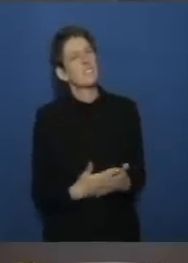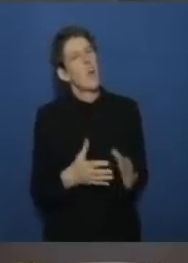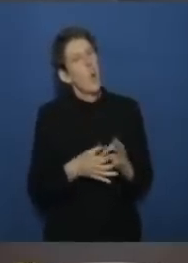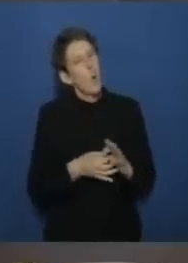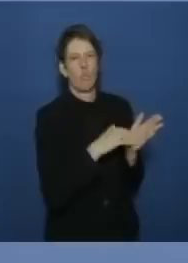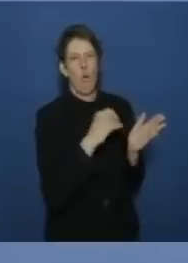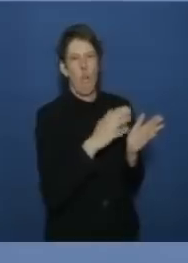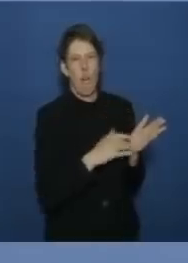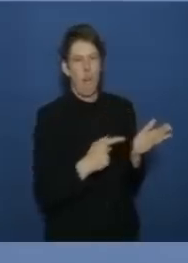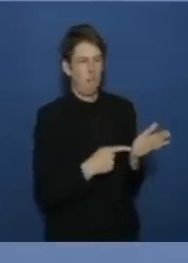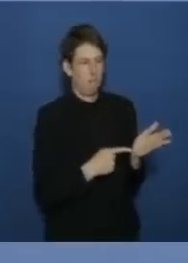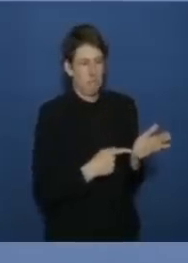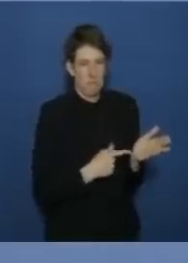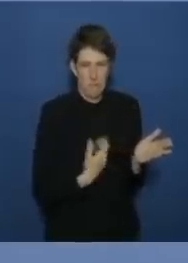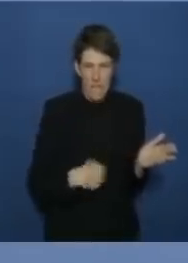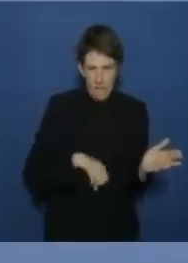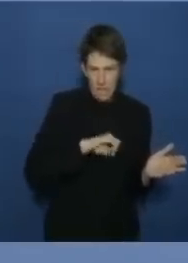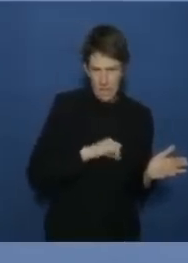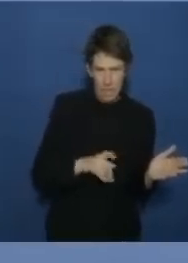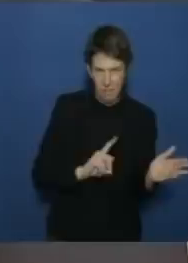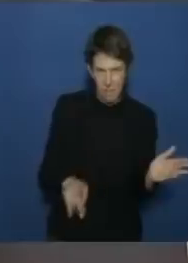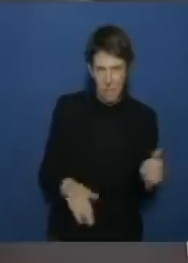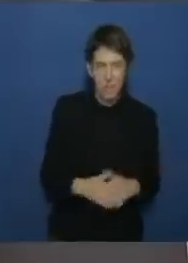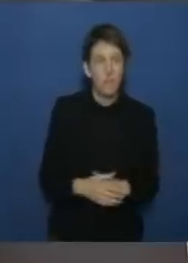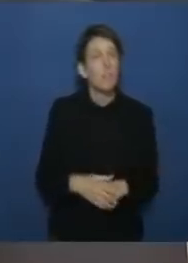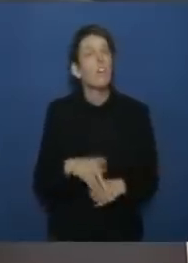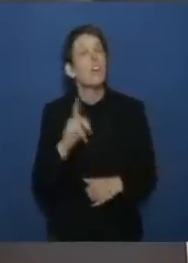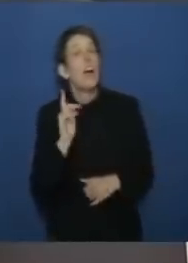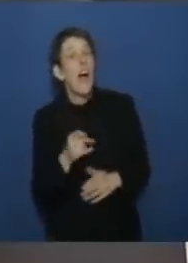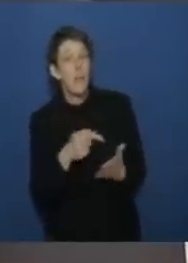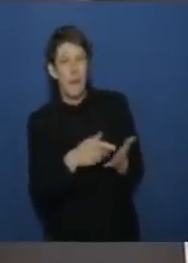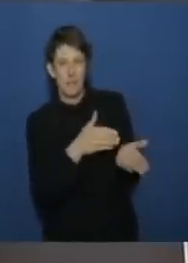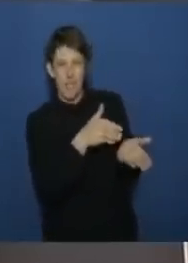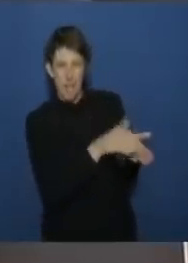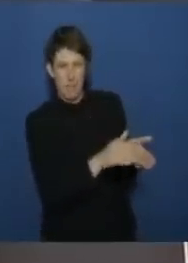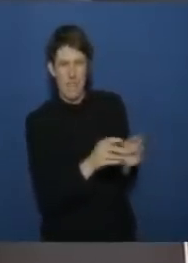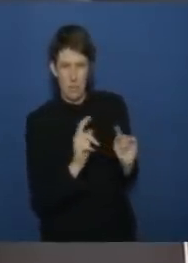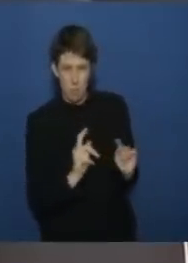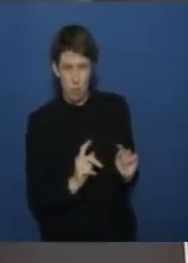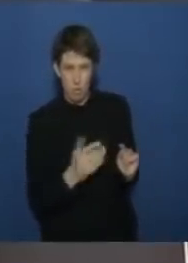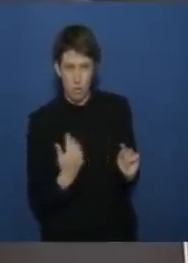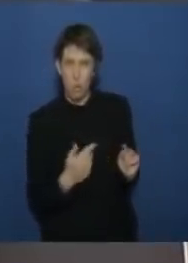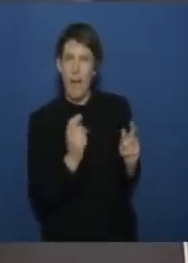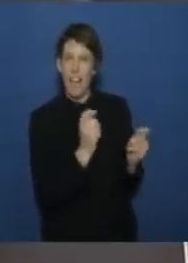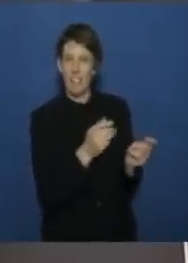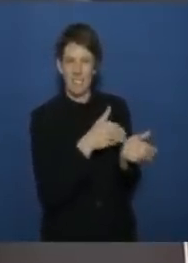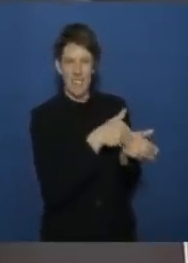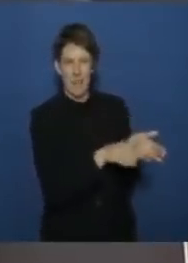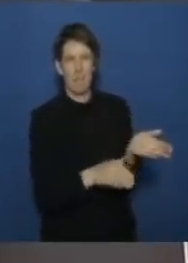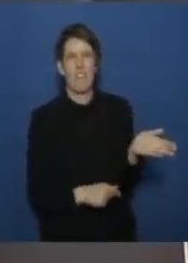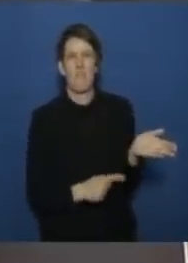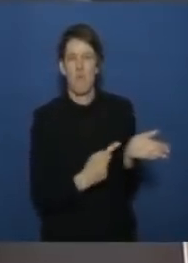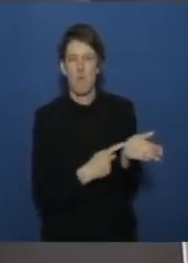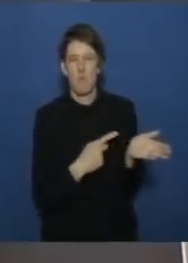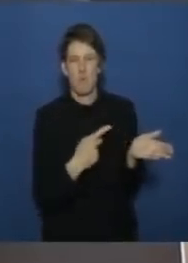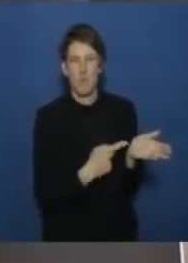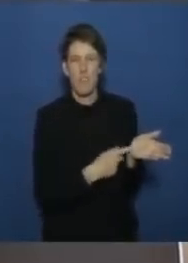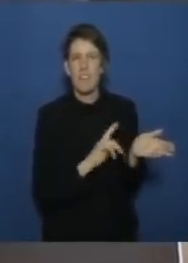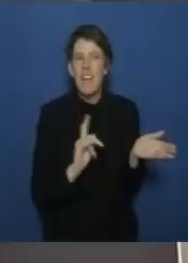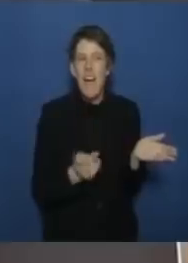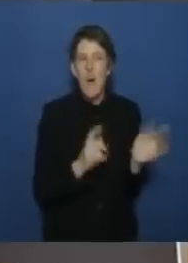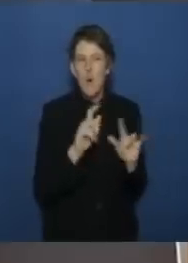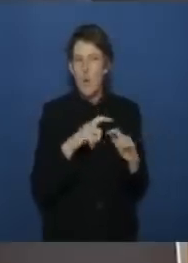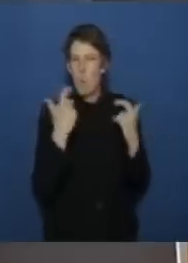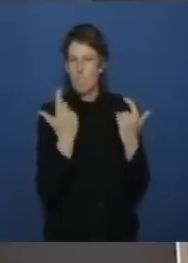untersuchung schliste mit der ablehnung der expliziten ablehnung des antrags und der einsetzung der